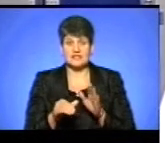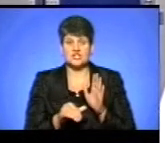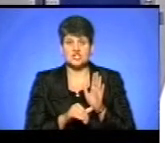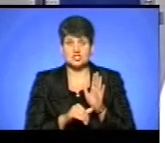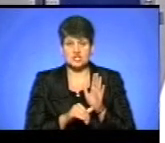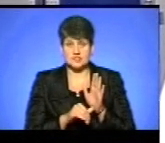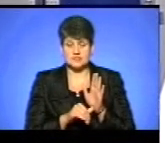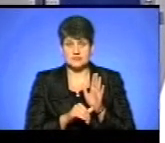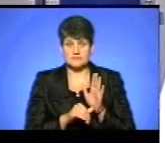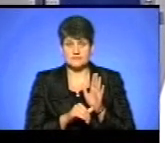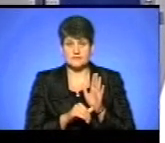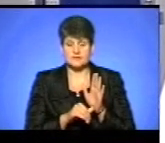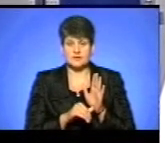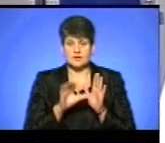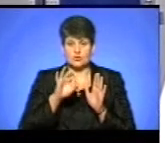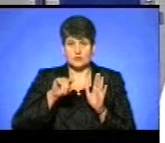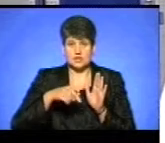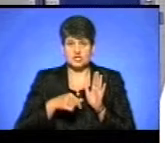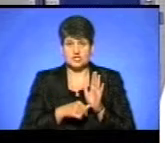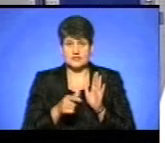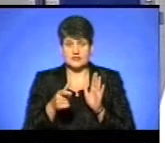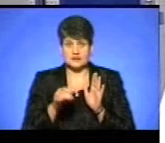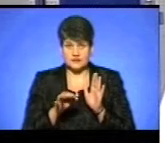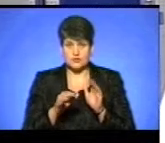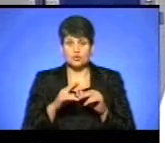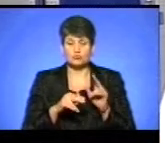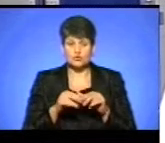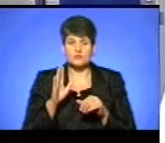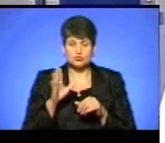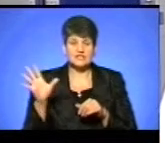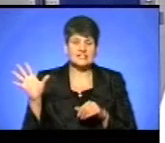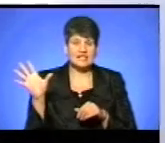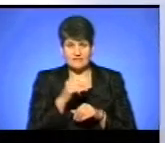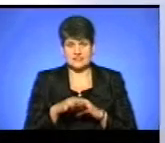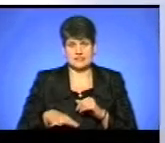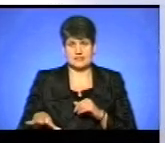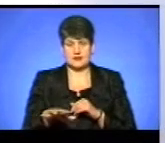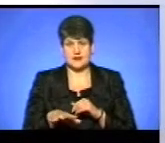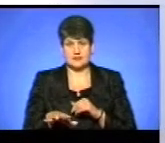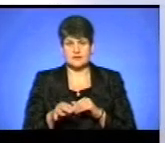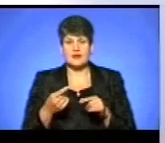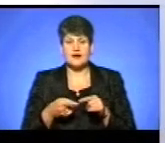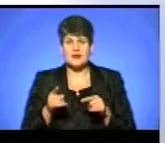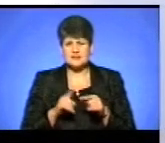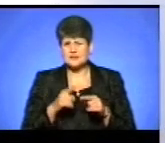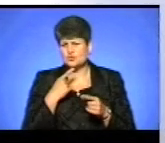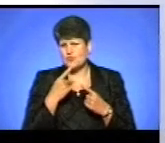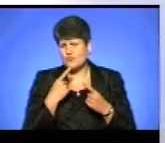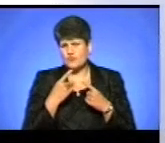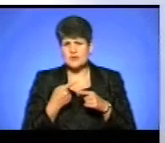,6 гектара, то забудова буде на всій земельній ділянці. А це, про це, що вони говорять,